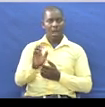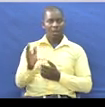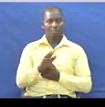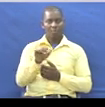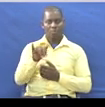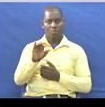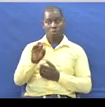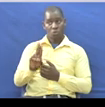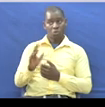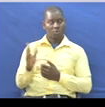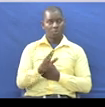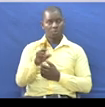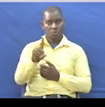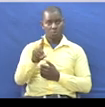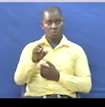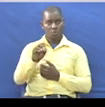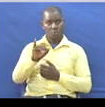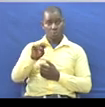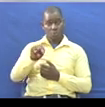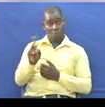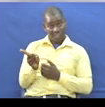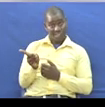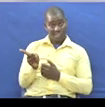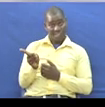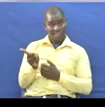Fano How are you doing